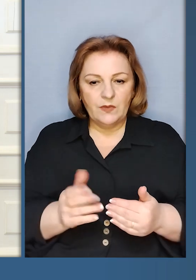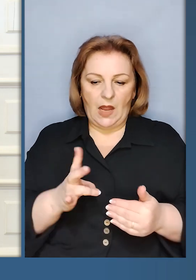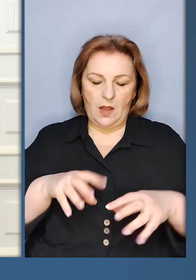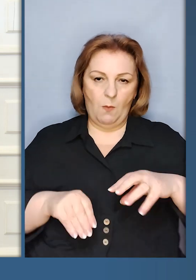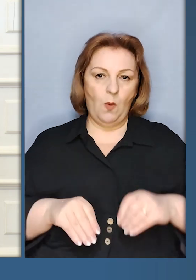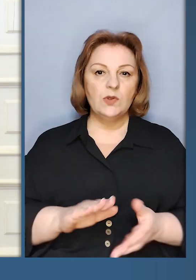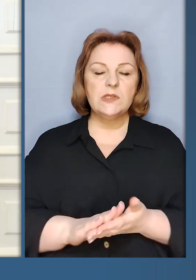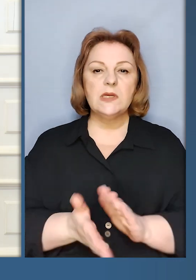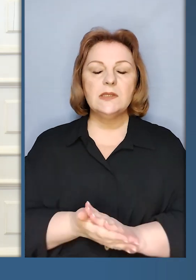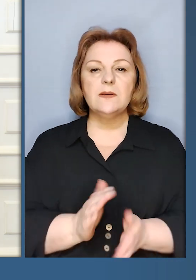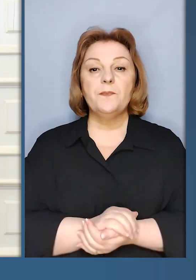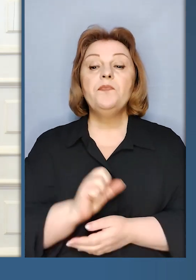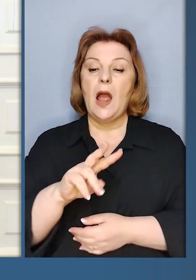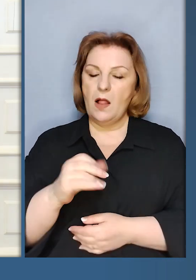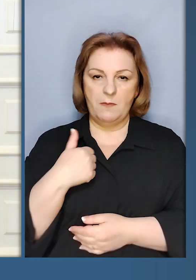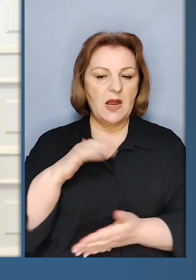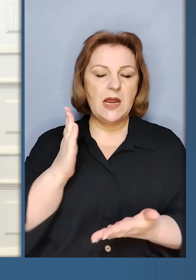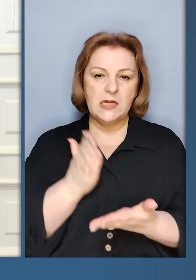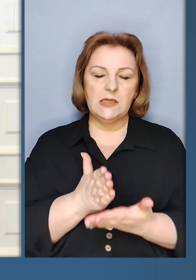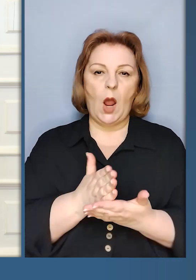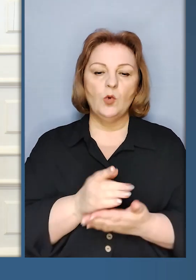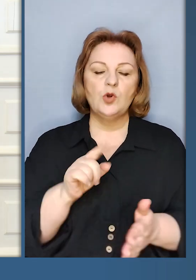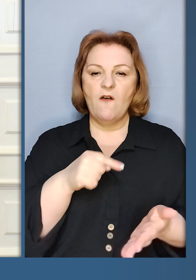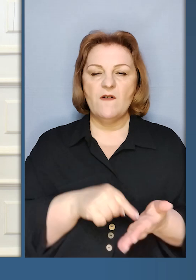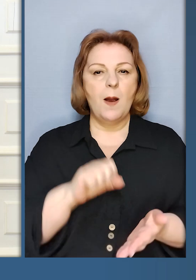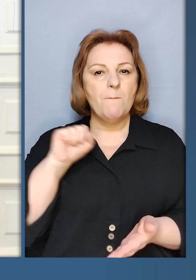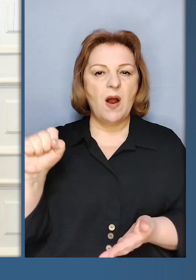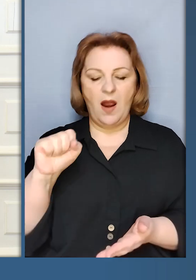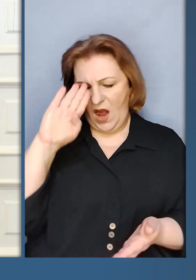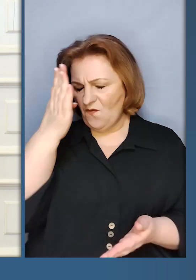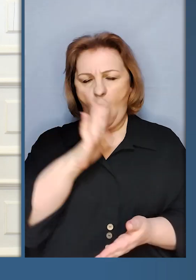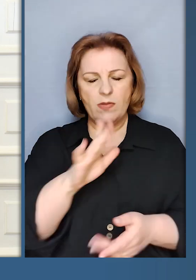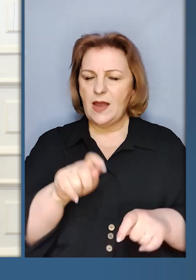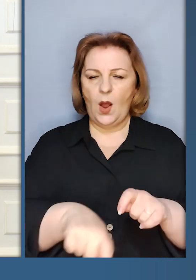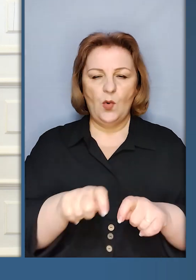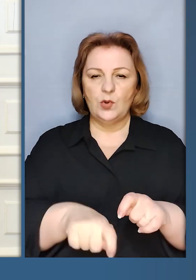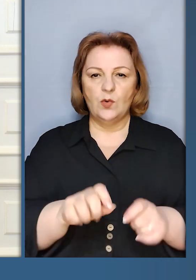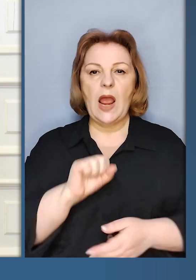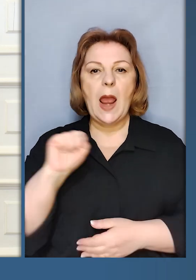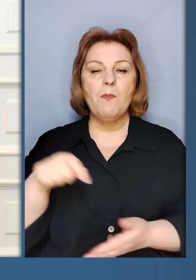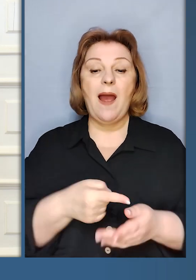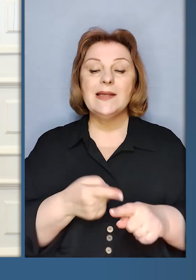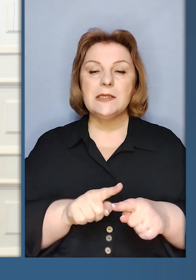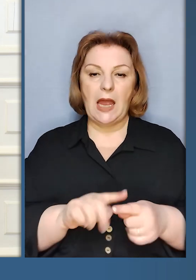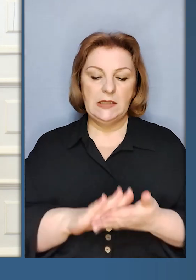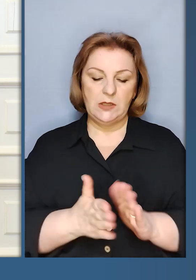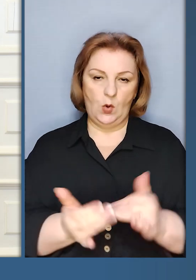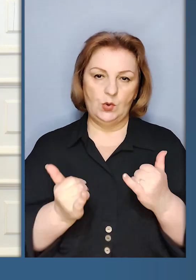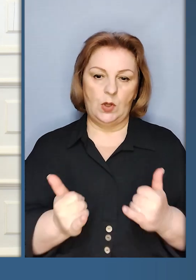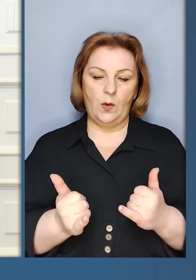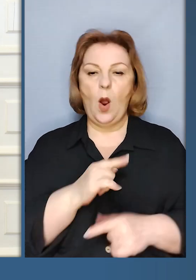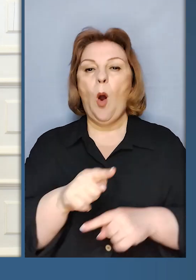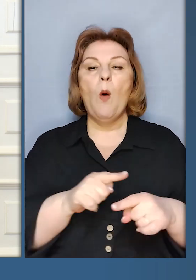відходимо на позицію. Але ми знаходимося в Бахмуті і ворог не контролює Бахмут. Це